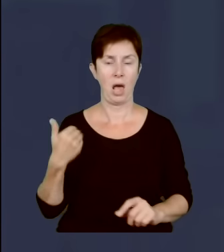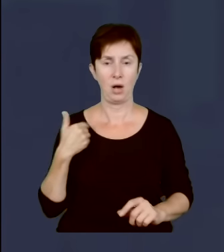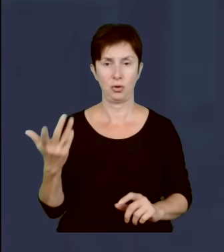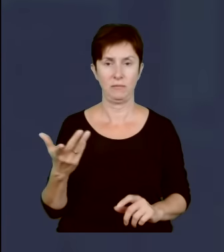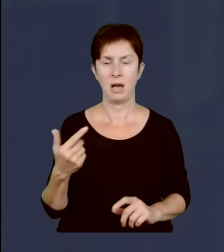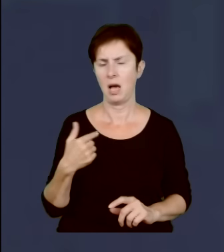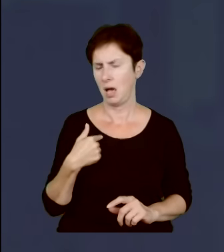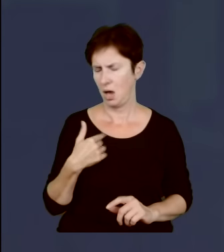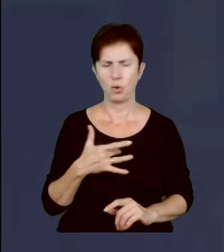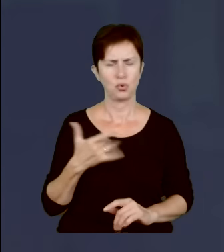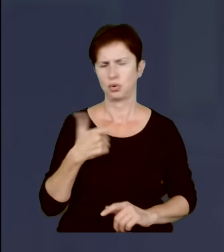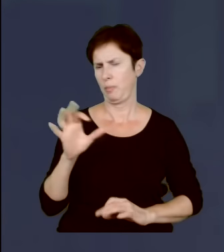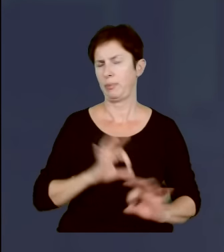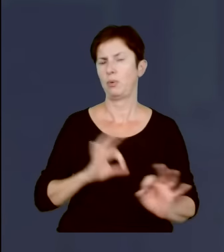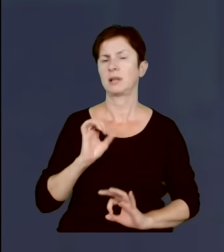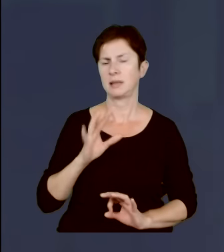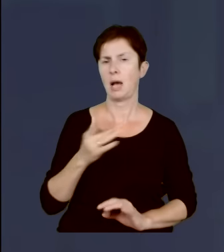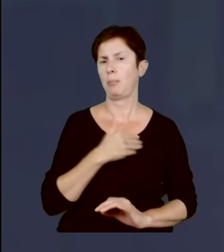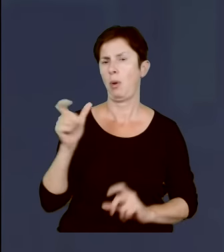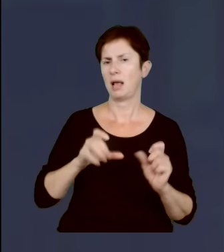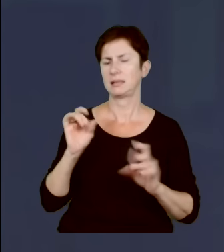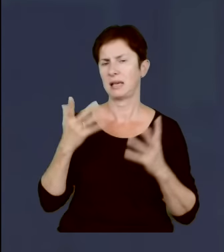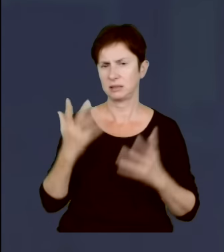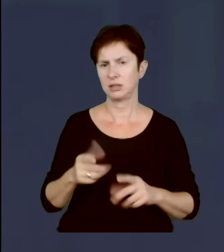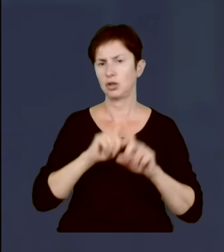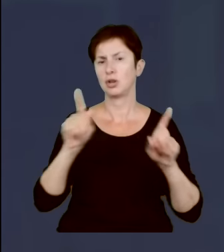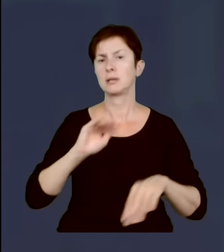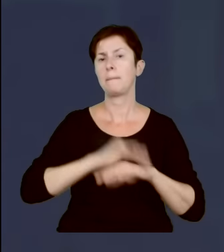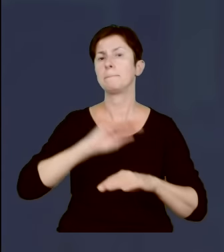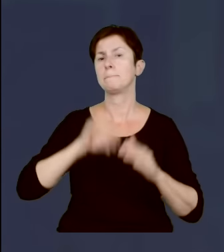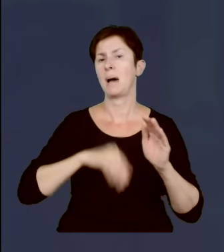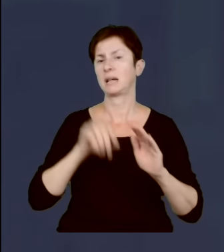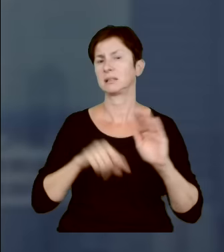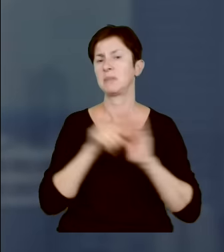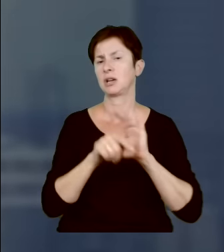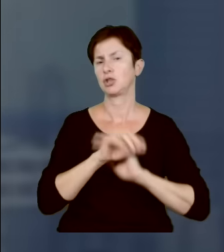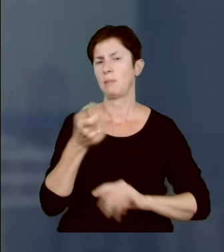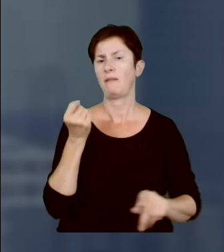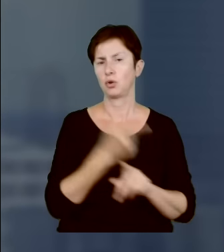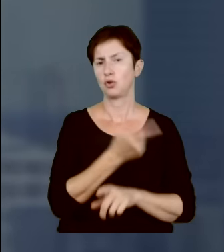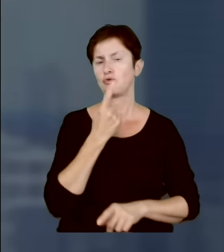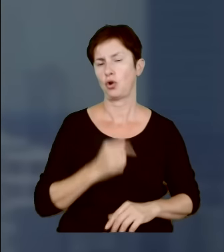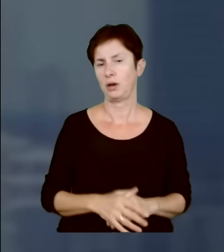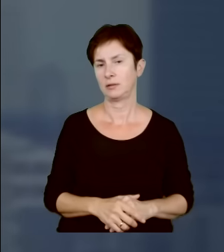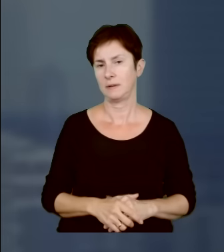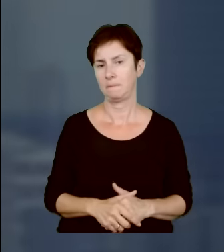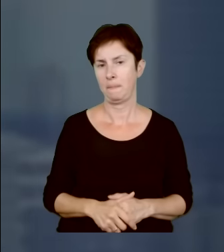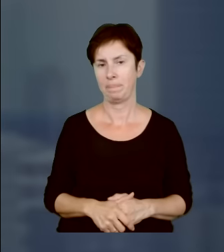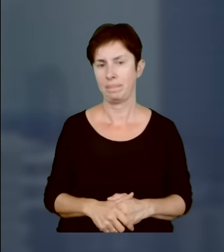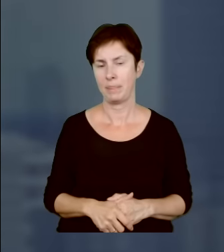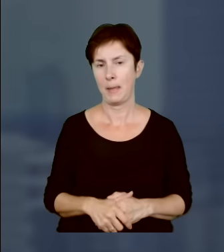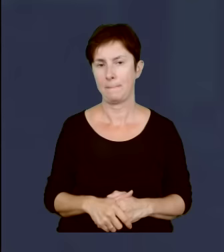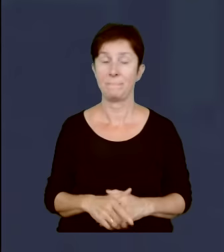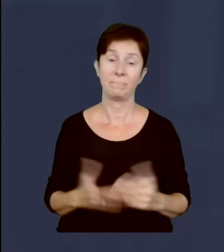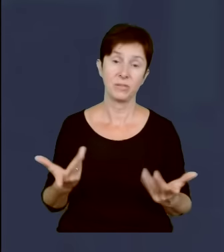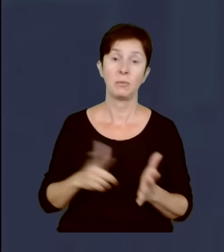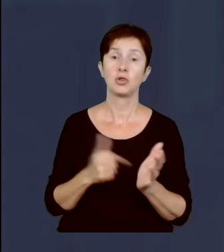przekonany, będzie taka o to, że pakt migracyjny należy wrzucić do kosza. Od warunkiem, że nie będzie uroczyście unieważniał referendum. Miejmy nadzieję, Od